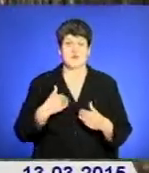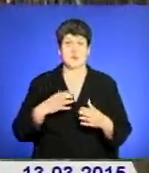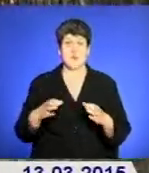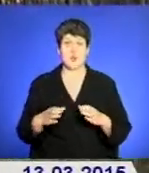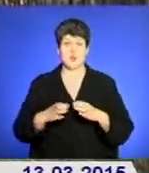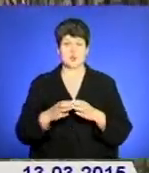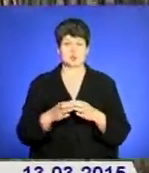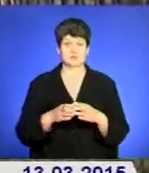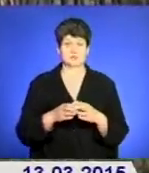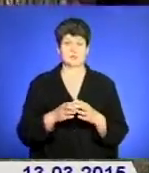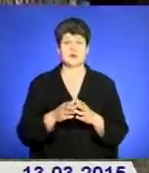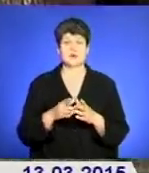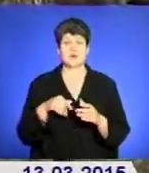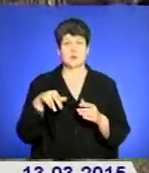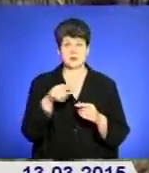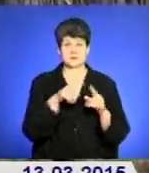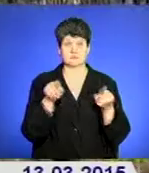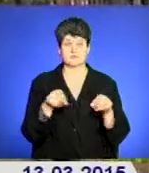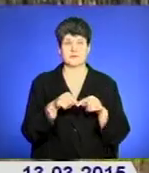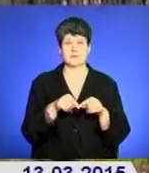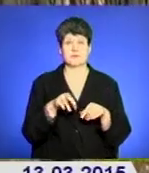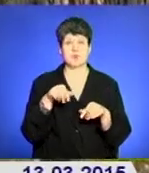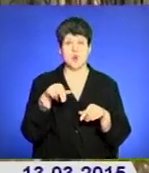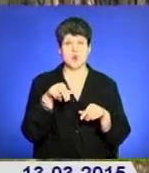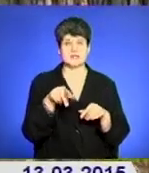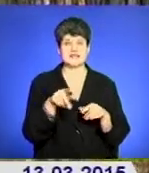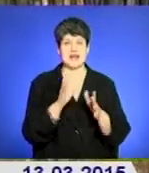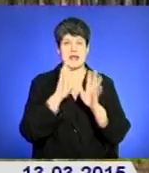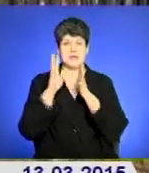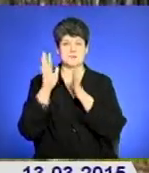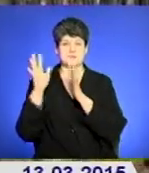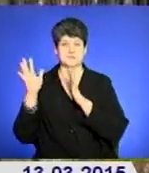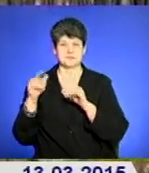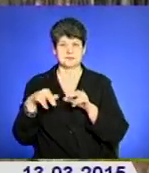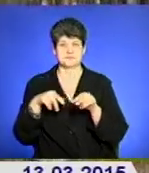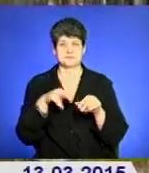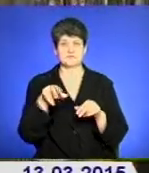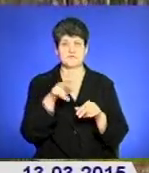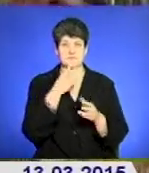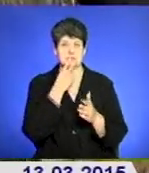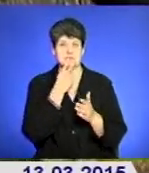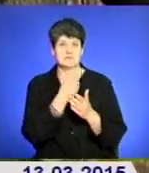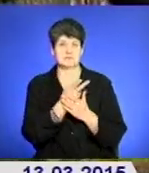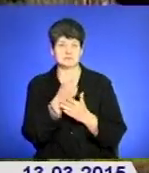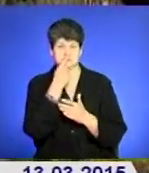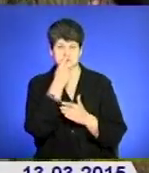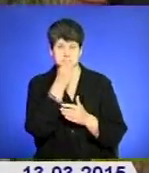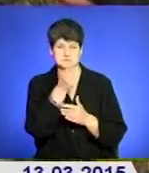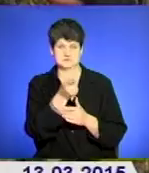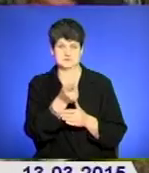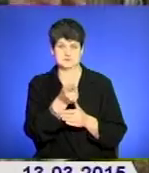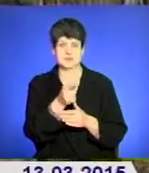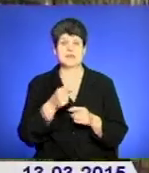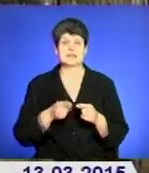здійснювали прочисування даного квадрату, проходячись по лісовому масиві. Побачили вдалені, оскільки